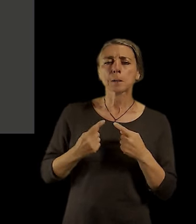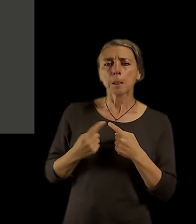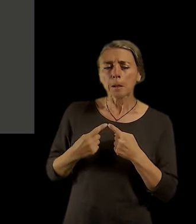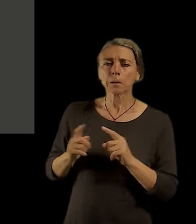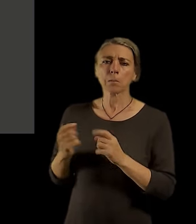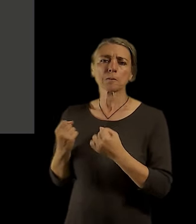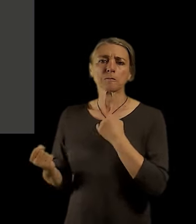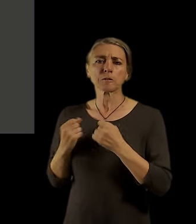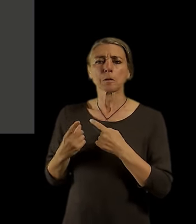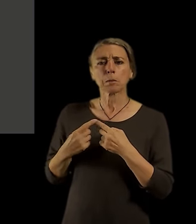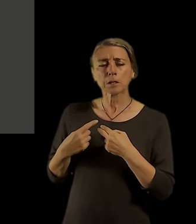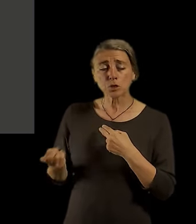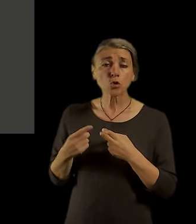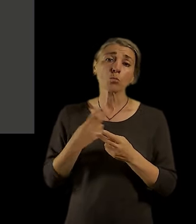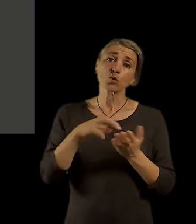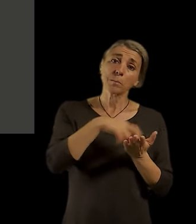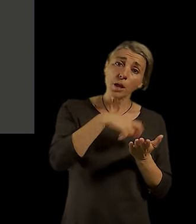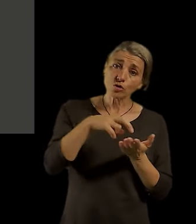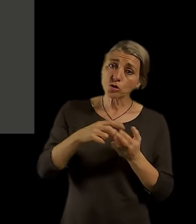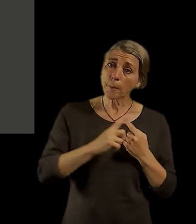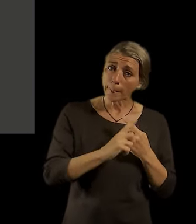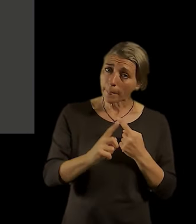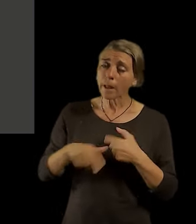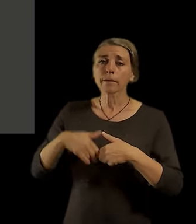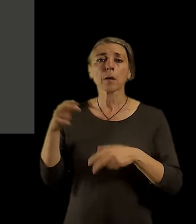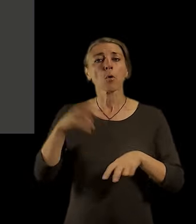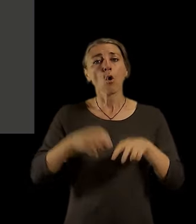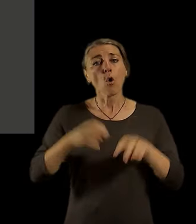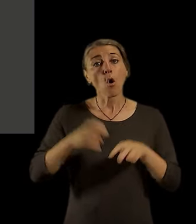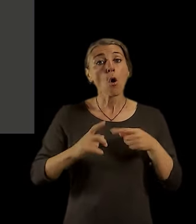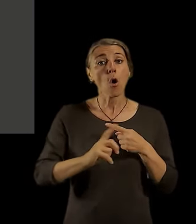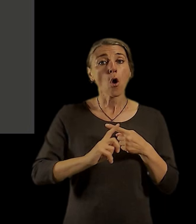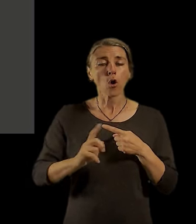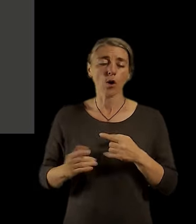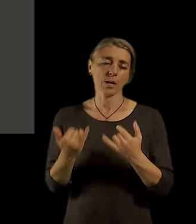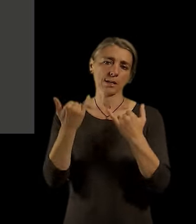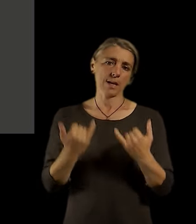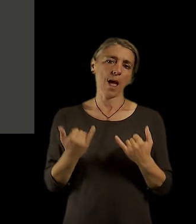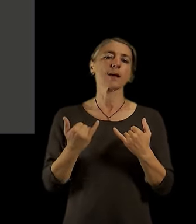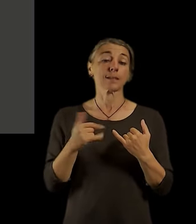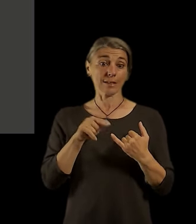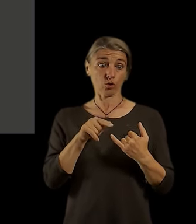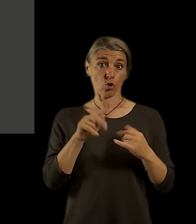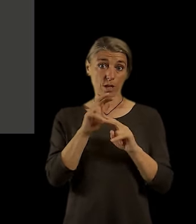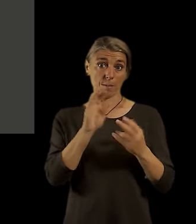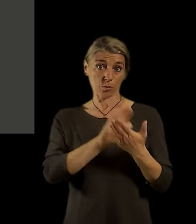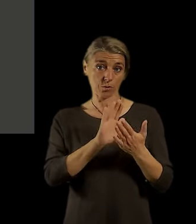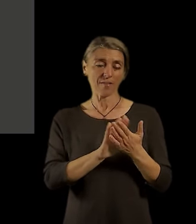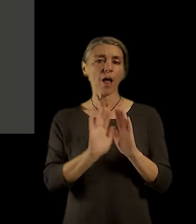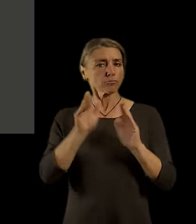jízdou. A my se dneska budeme teda bavit především o třech oblastech. To znamená o tom...